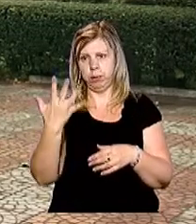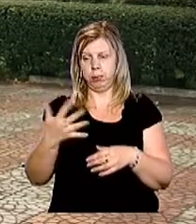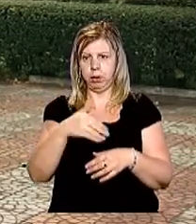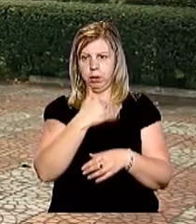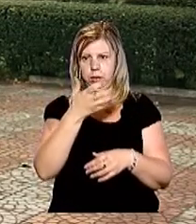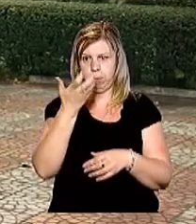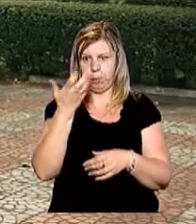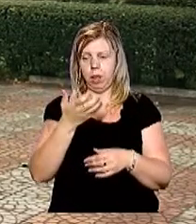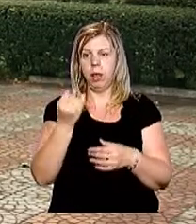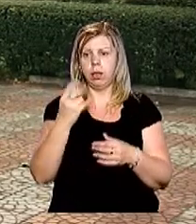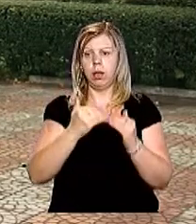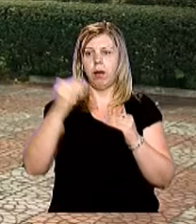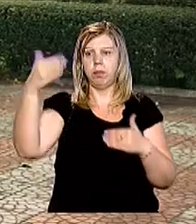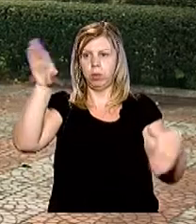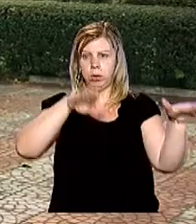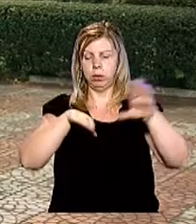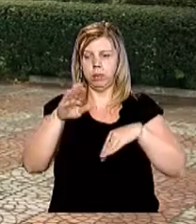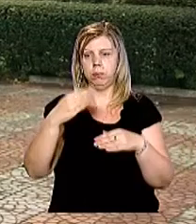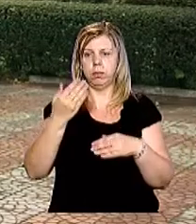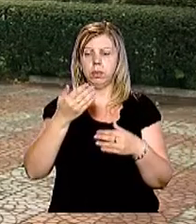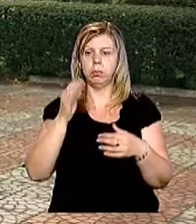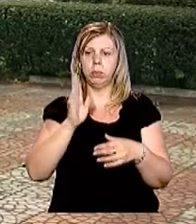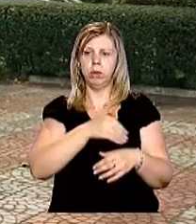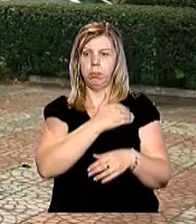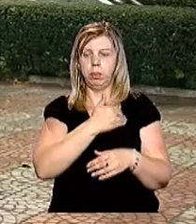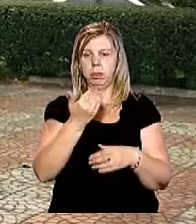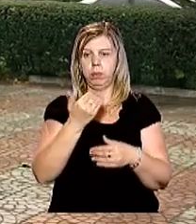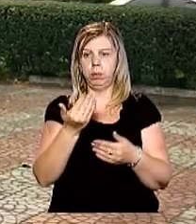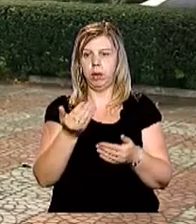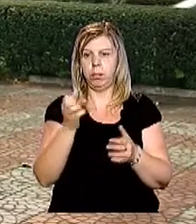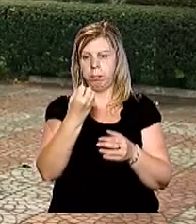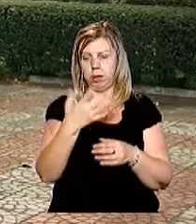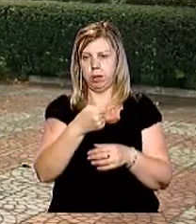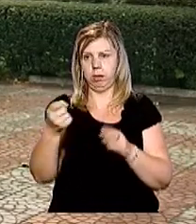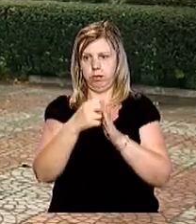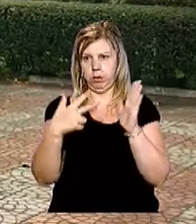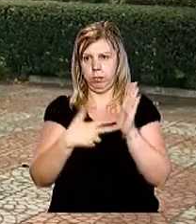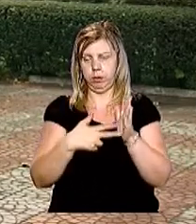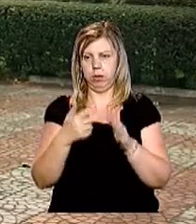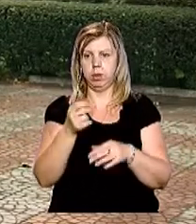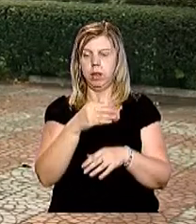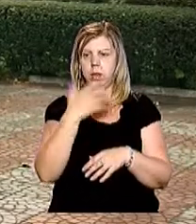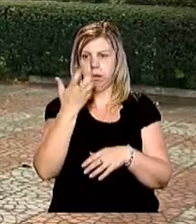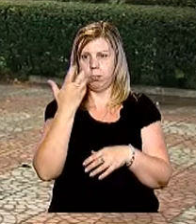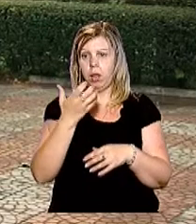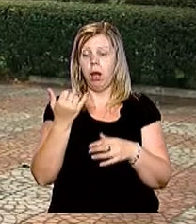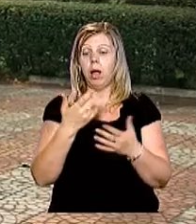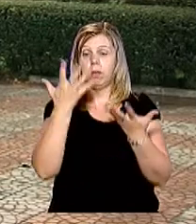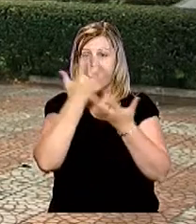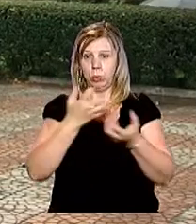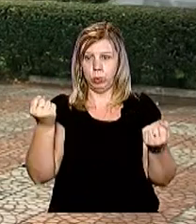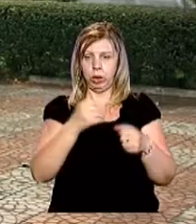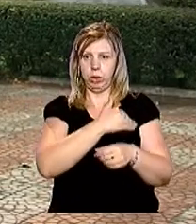градусів тепла. На високогір'ї діапазон денних температур буде в межах від 15 до 18 градусів тепла. Щодо нічних